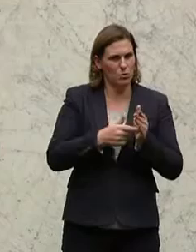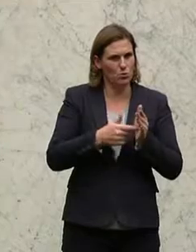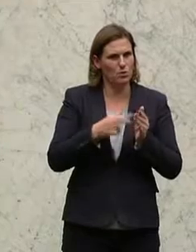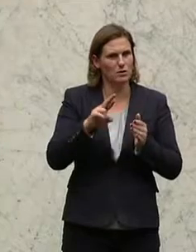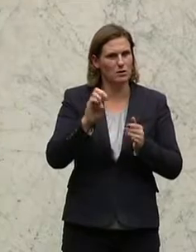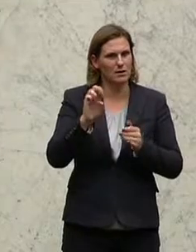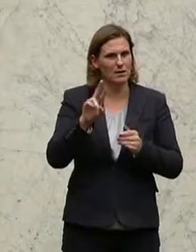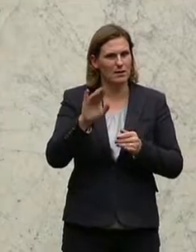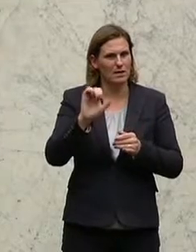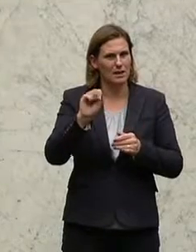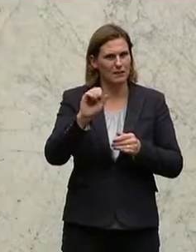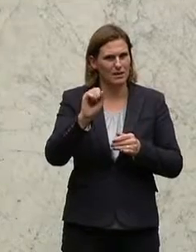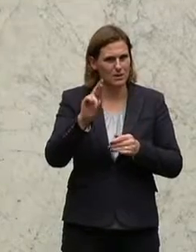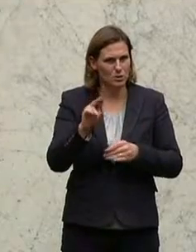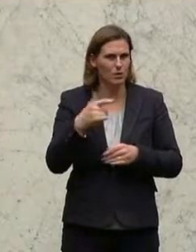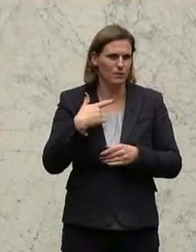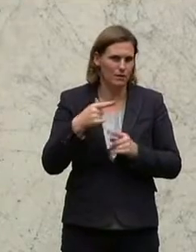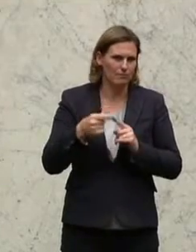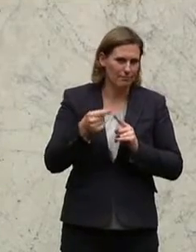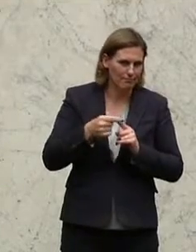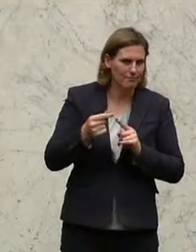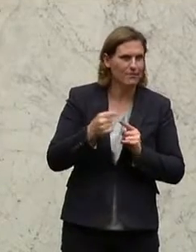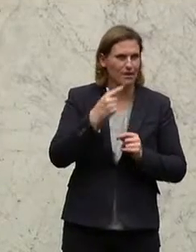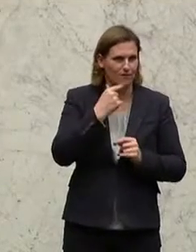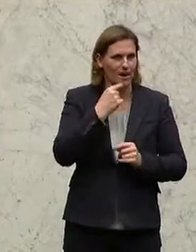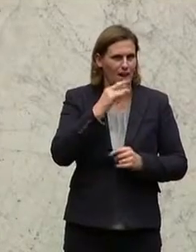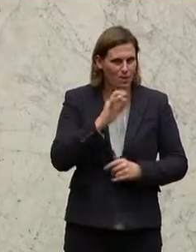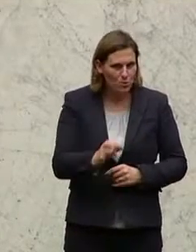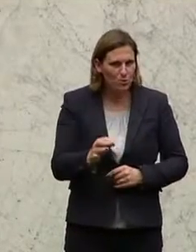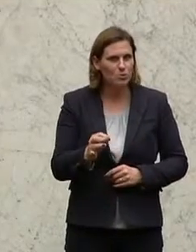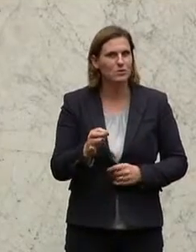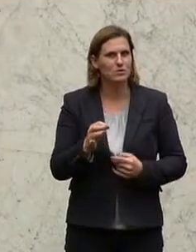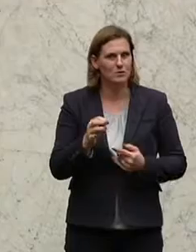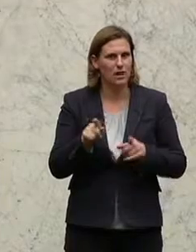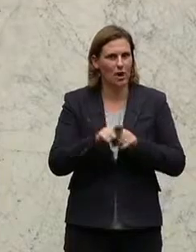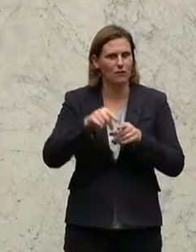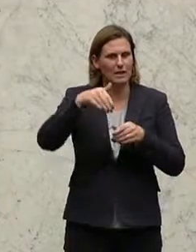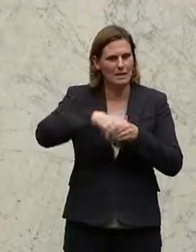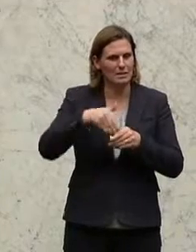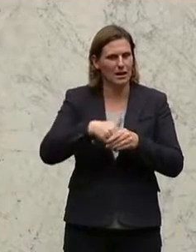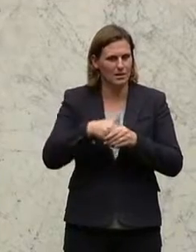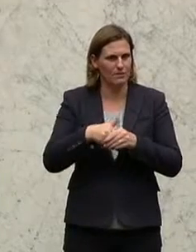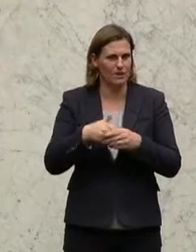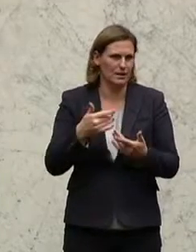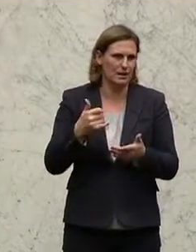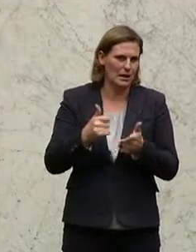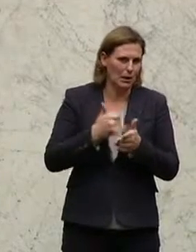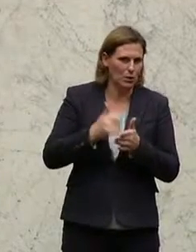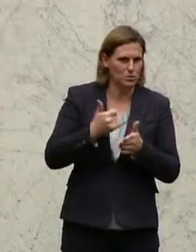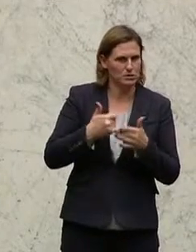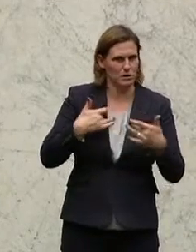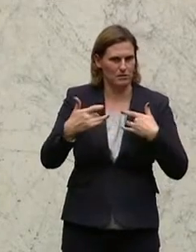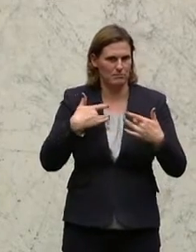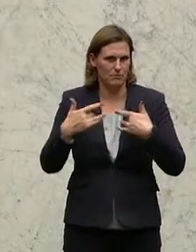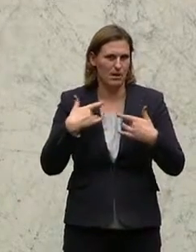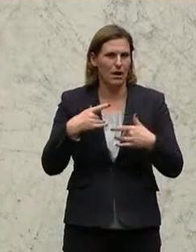ist ja ganz humorvoll. Es handelt sich ja beim Revisor auch um eine Komödie. Aber der Rechnungshof hat